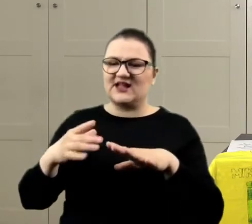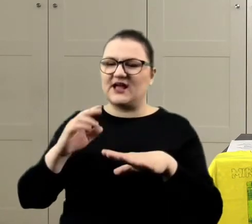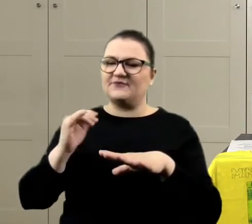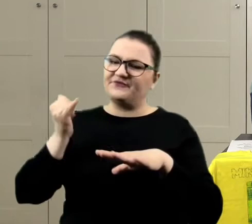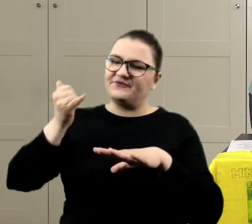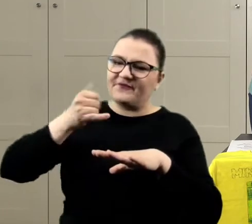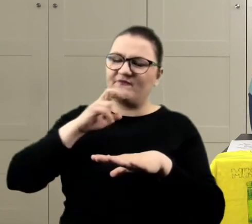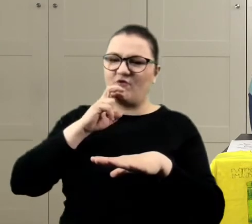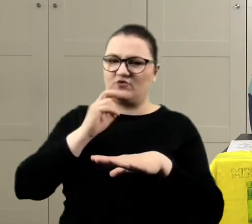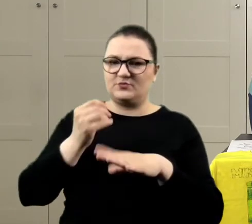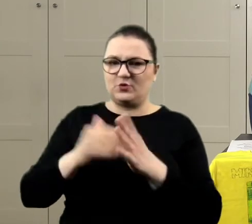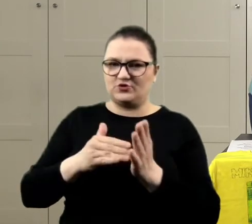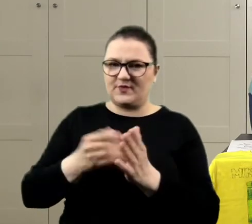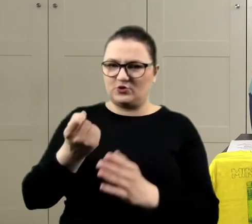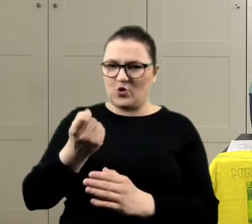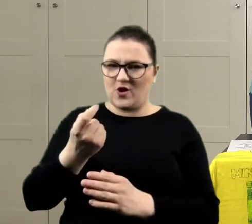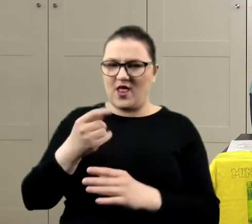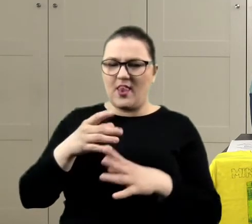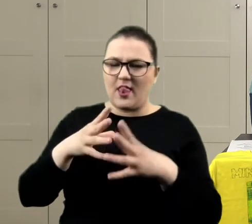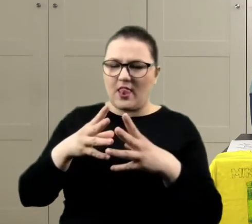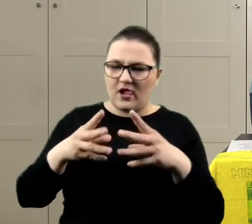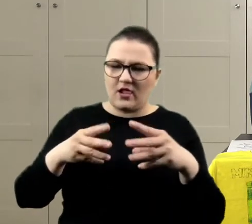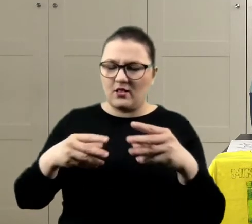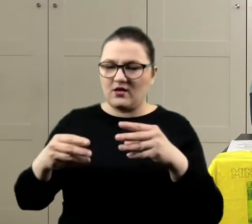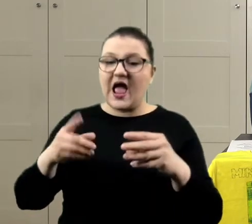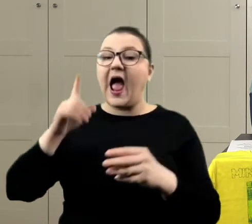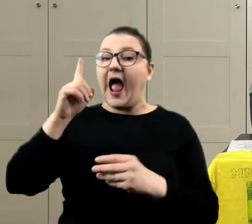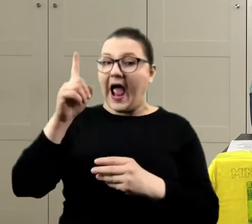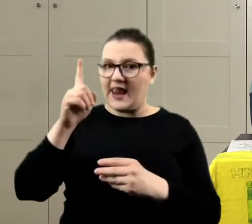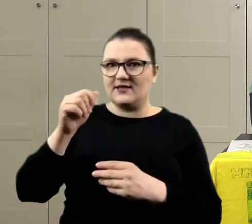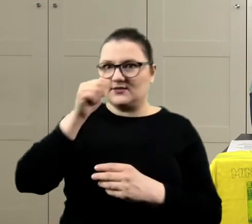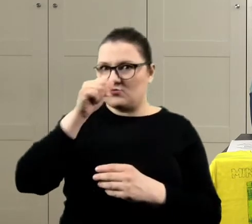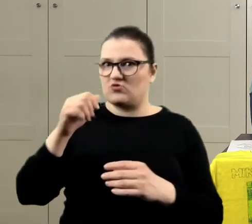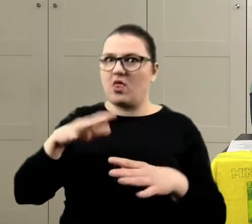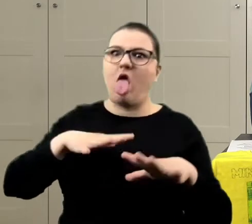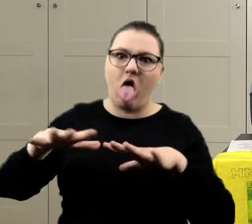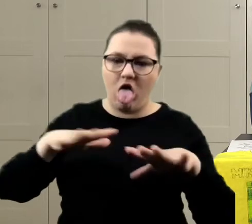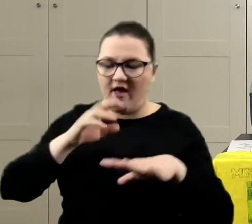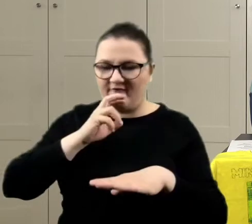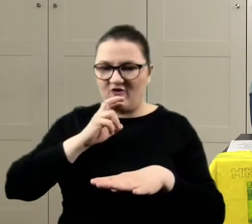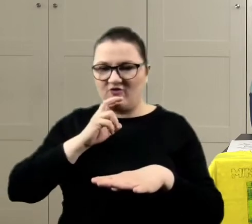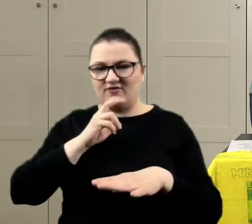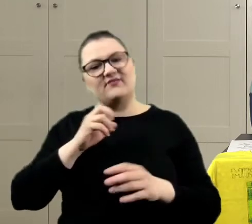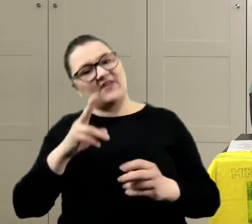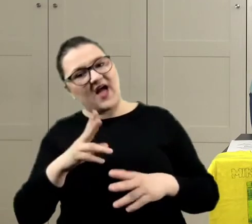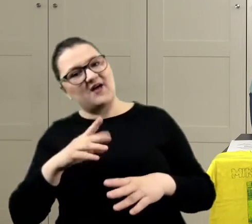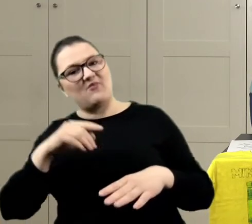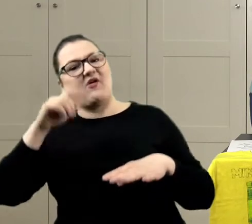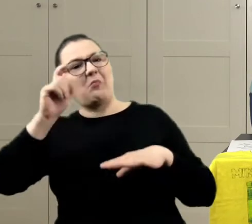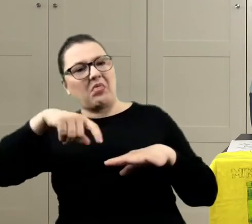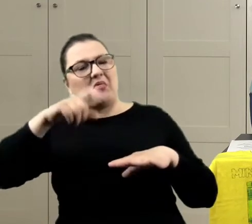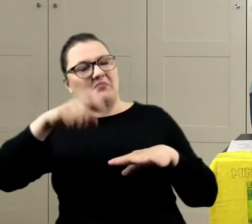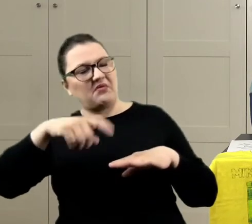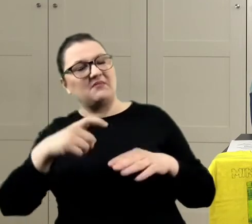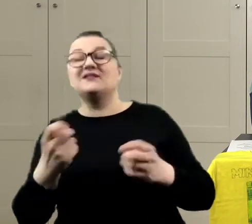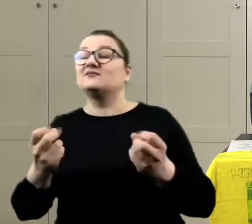dodać wody, żeby się zrobiła rzadsza, ale nie możemy też zrobić za rzadkiej, żeby nam się... nie kapało. No,